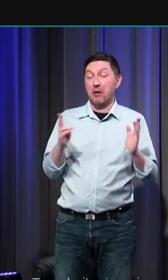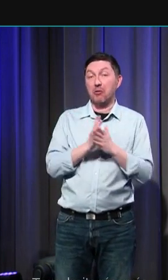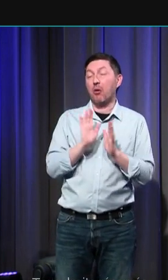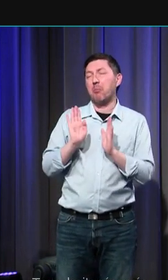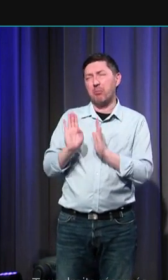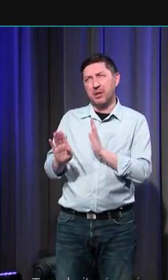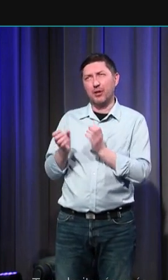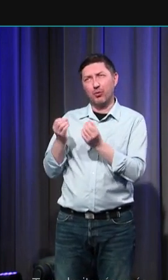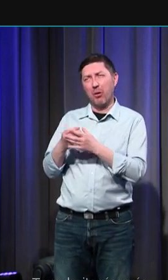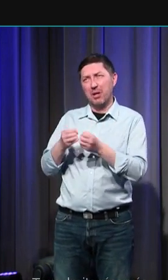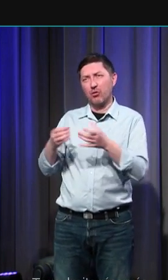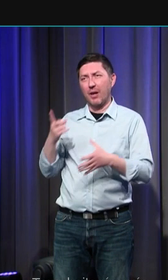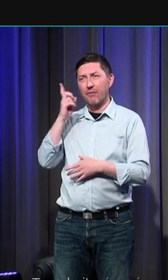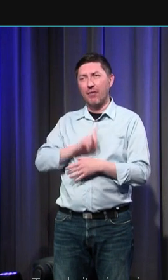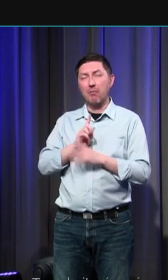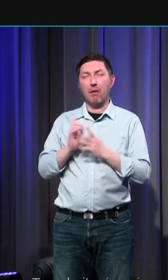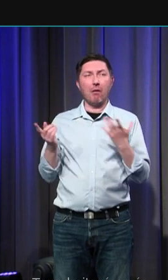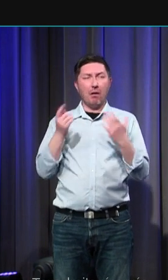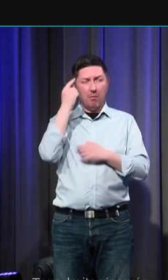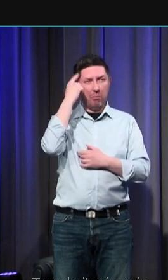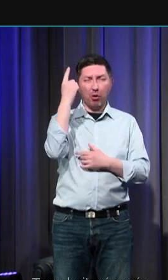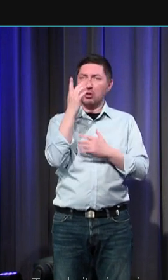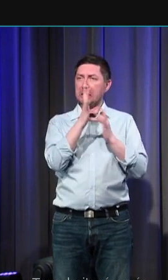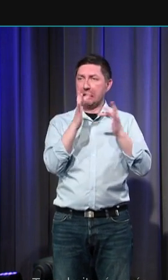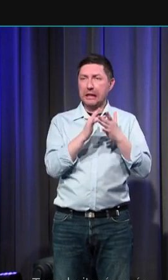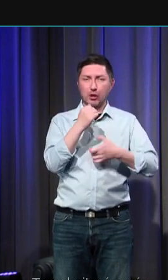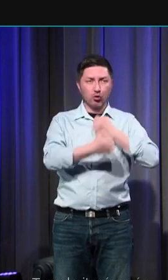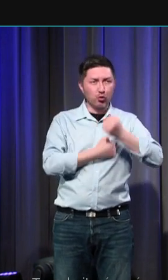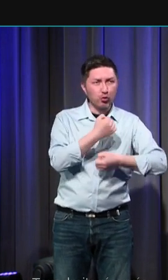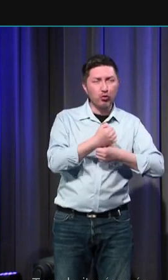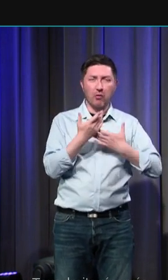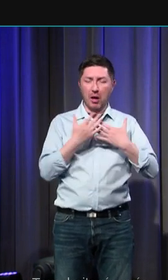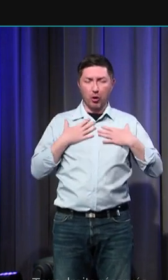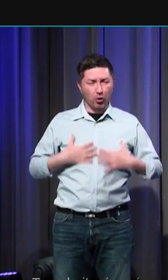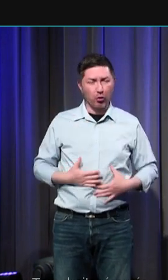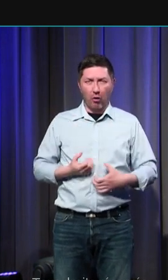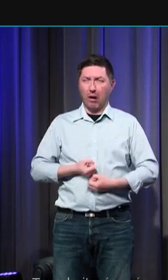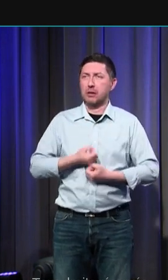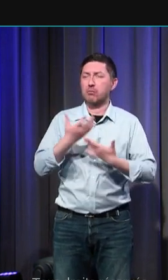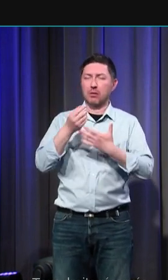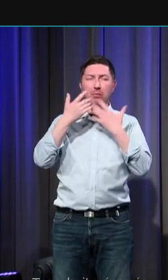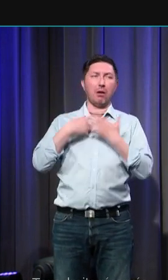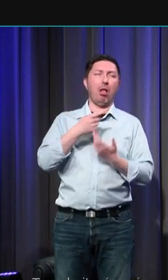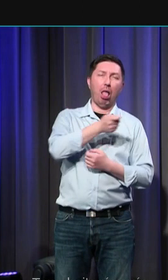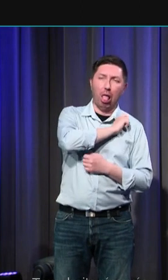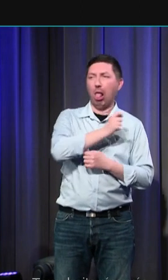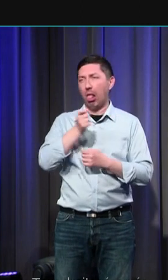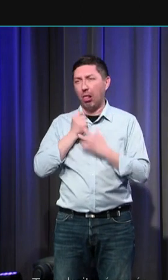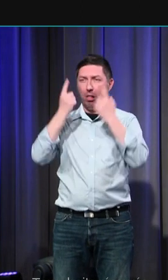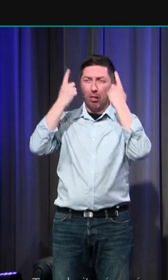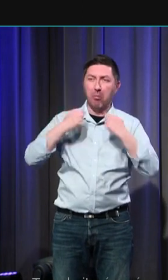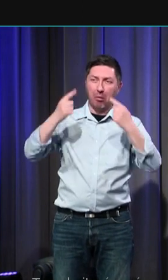passionnée au Christ souffrant n'hésitant pas à mettre désormais leur corps à contribution. On est bien loin